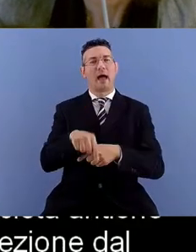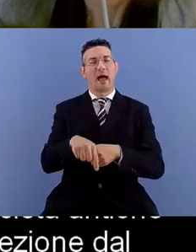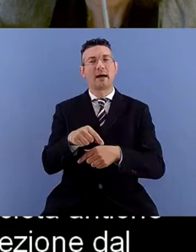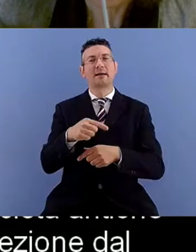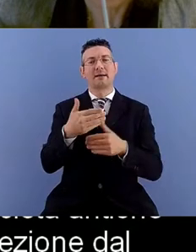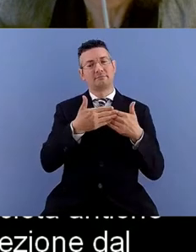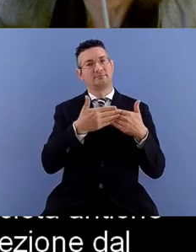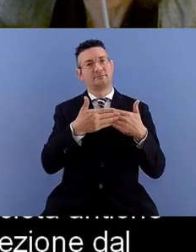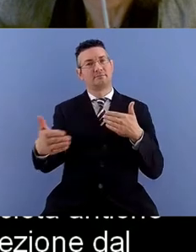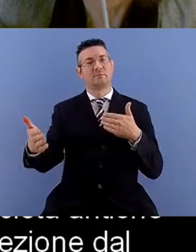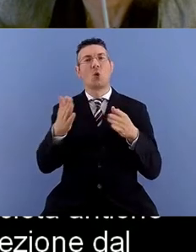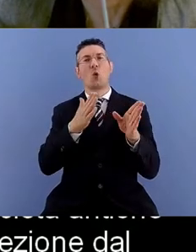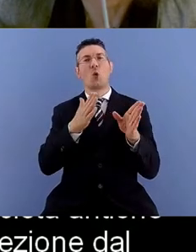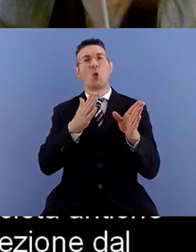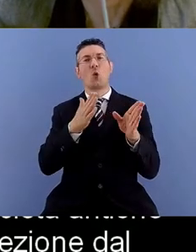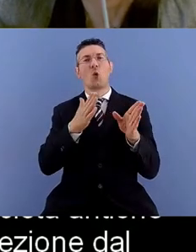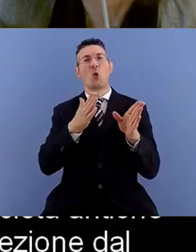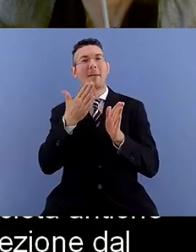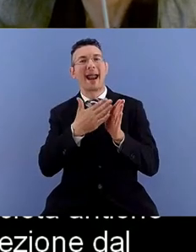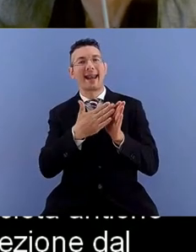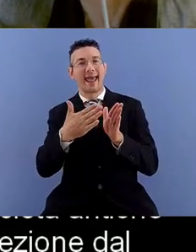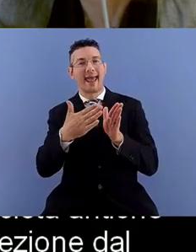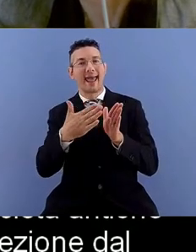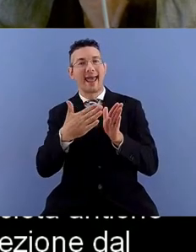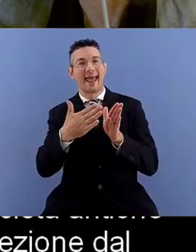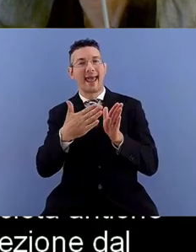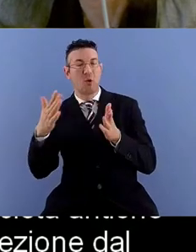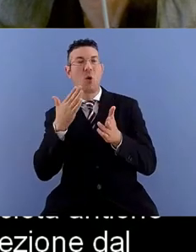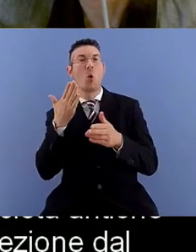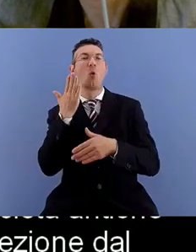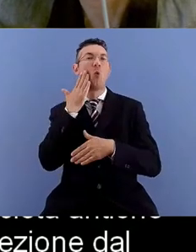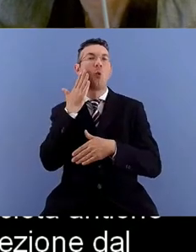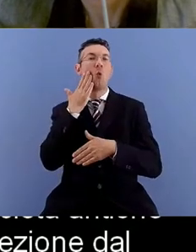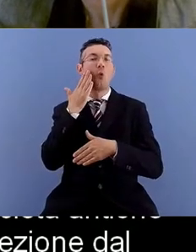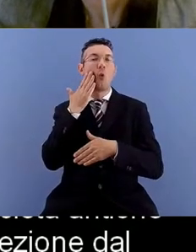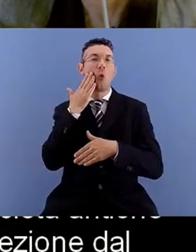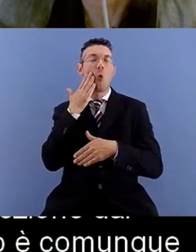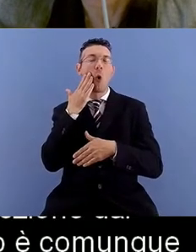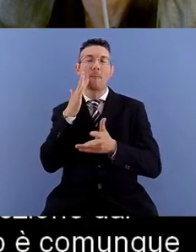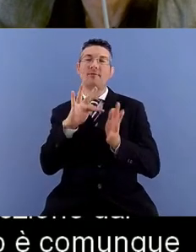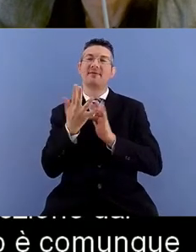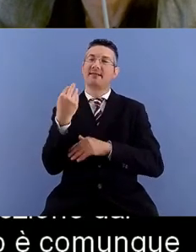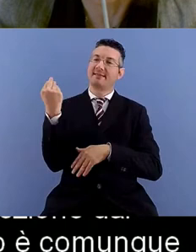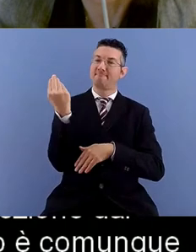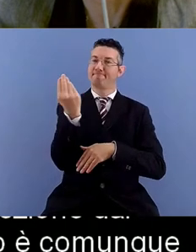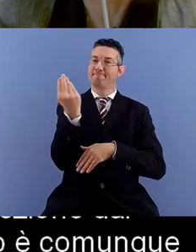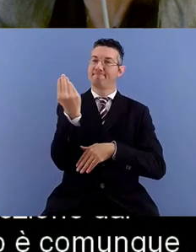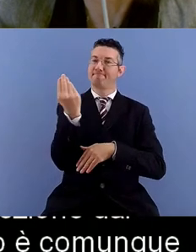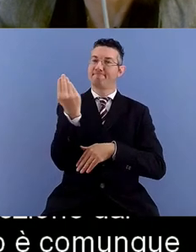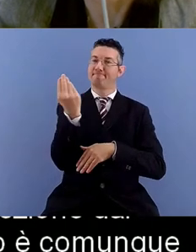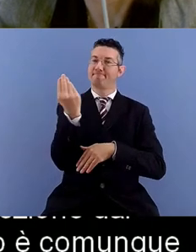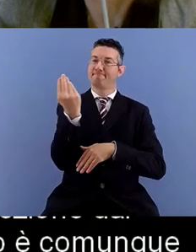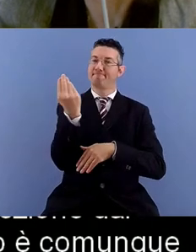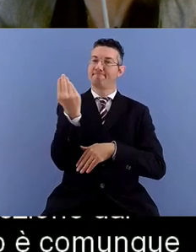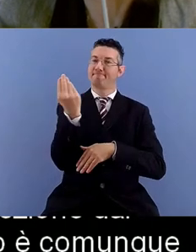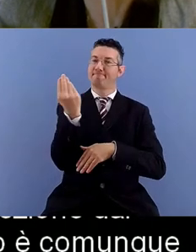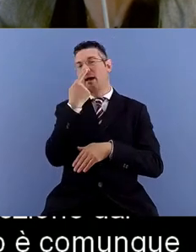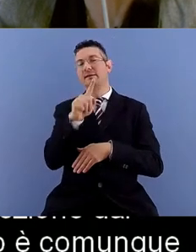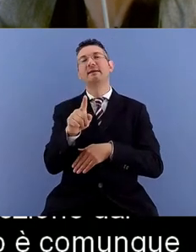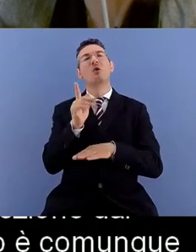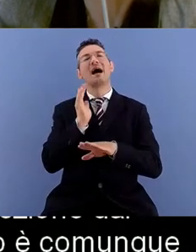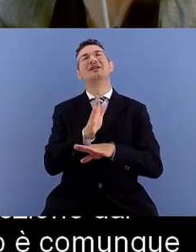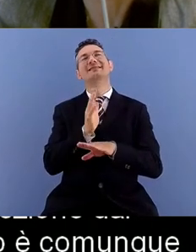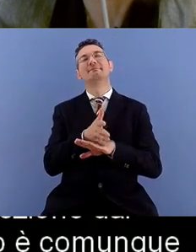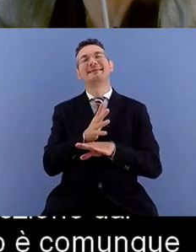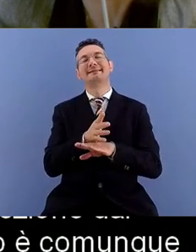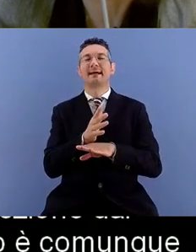quando l'uomo è comunque posto al centro l'accessibilità non è ancora considerata perché ci si